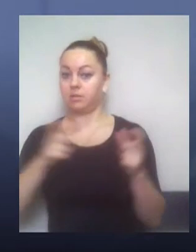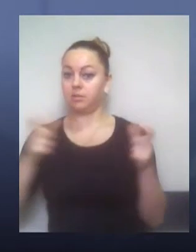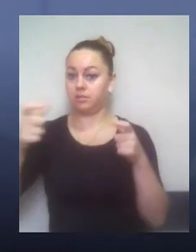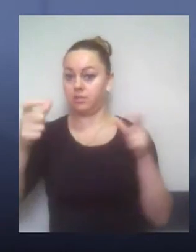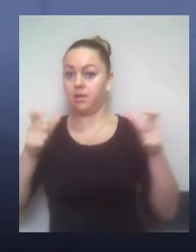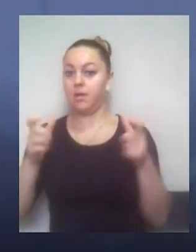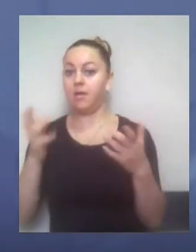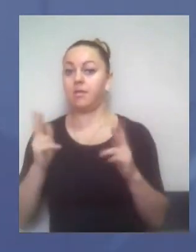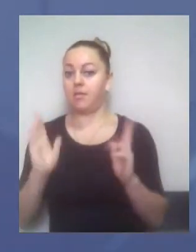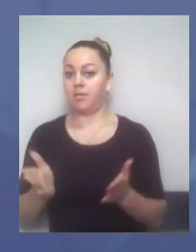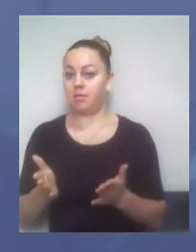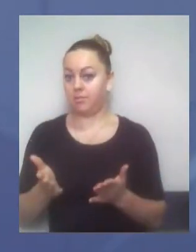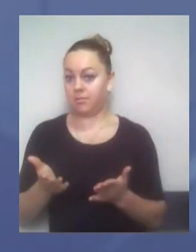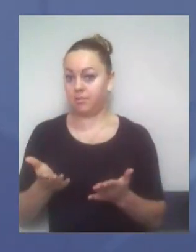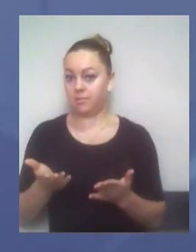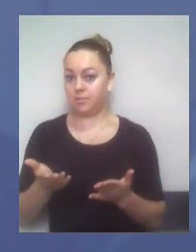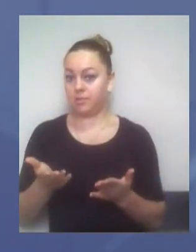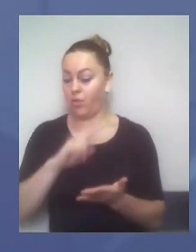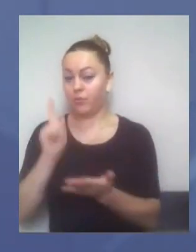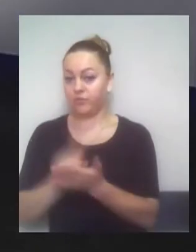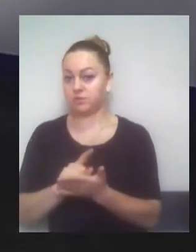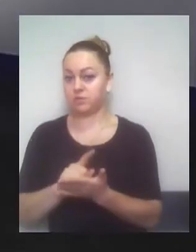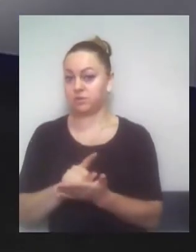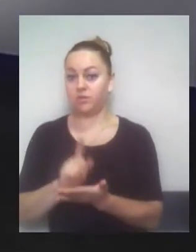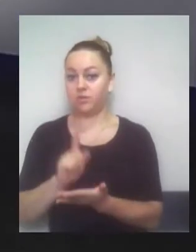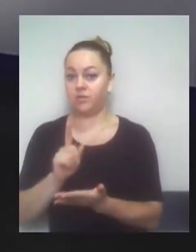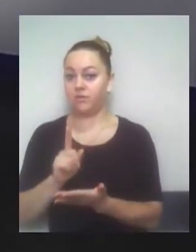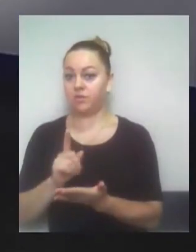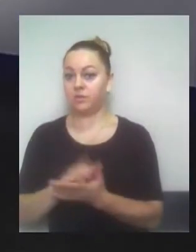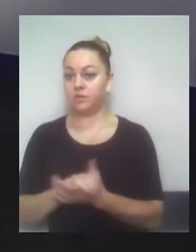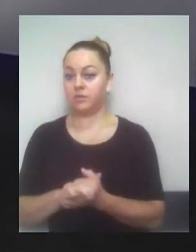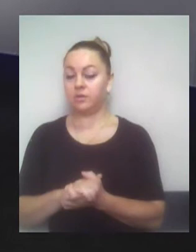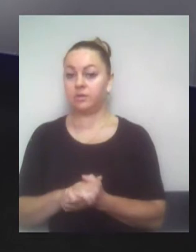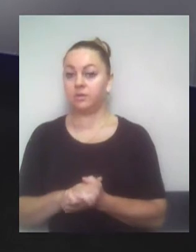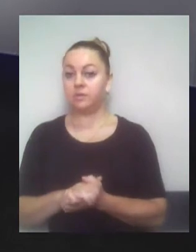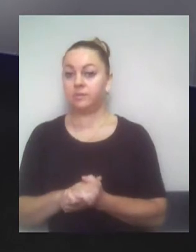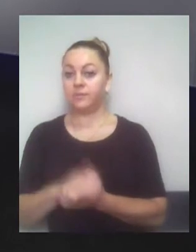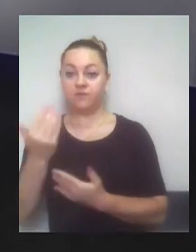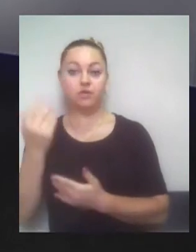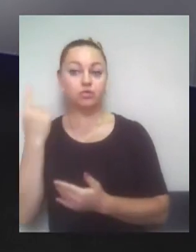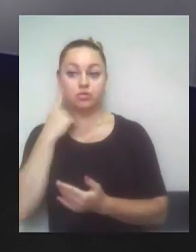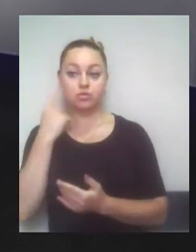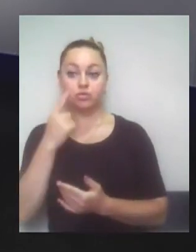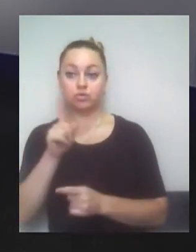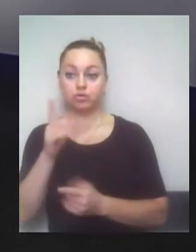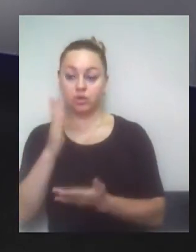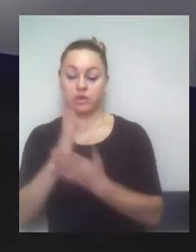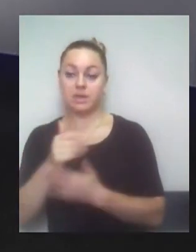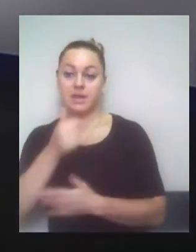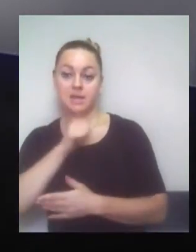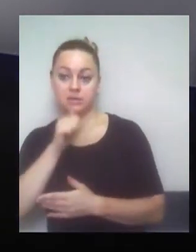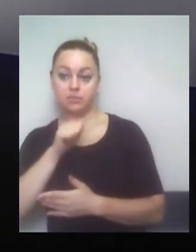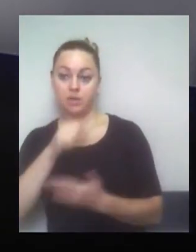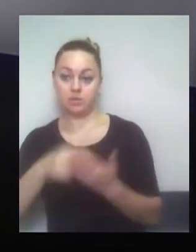але хоча б, тобто, повинні були… Ну, а ви почули, що ось є експерти, які підписали,